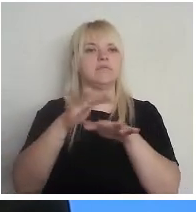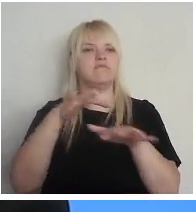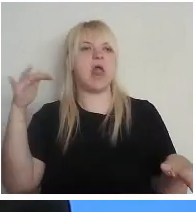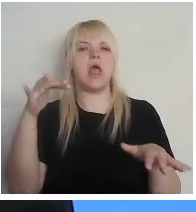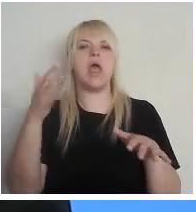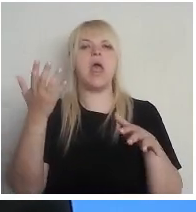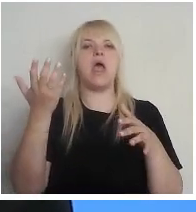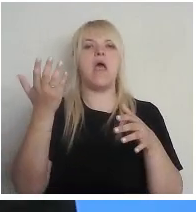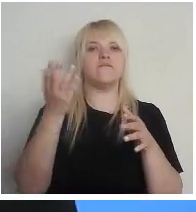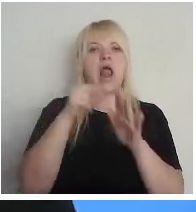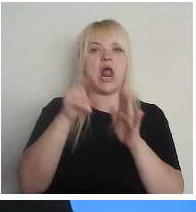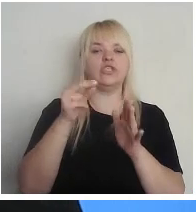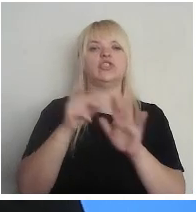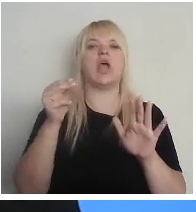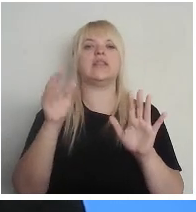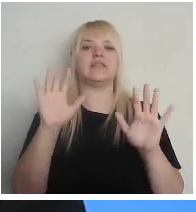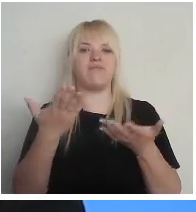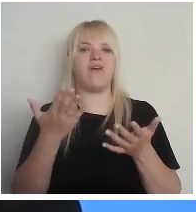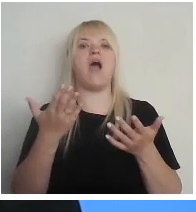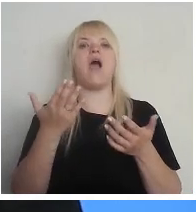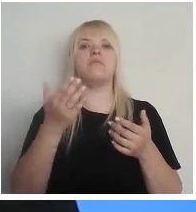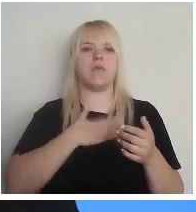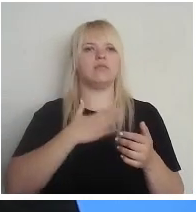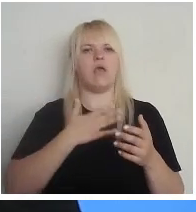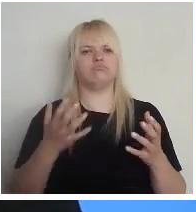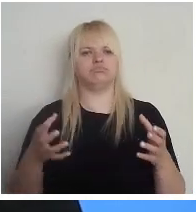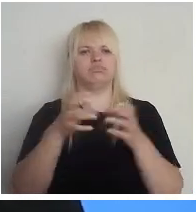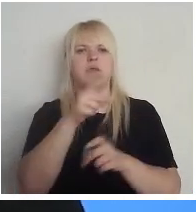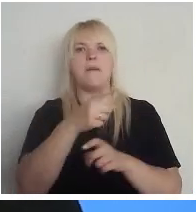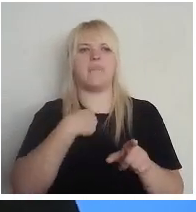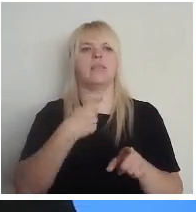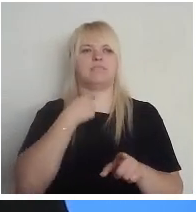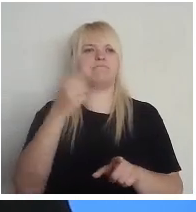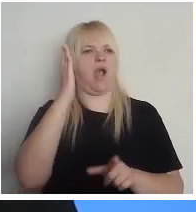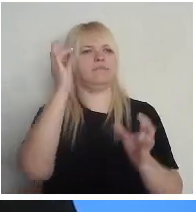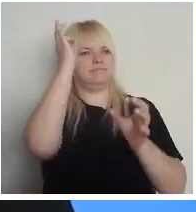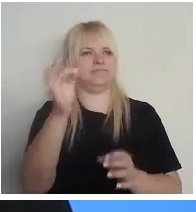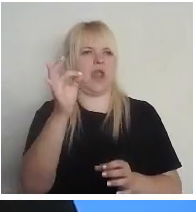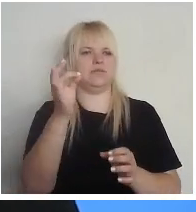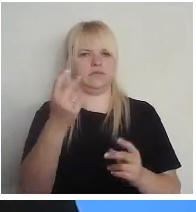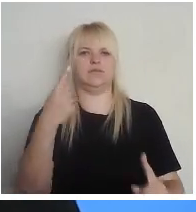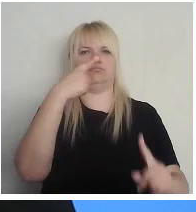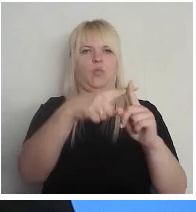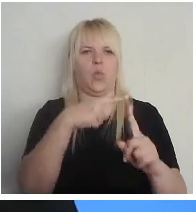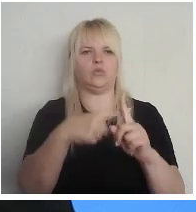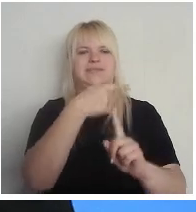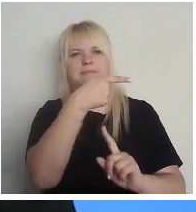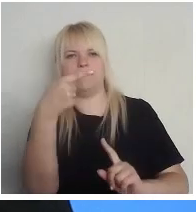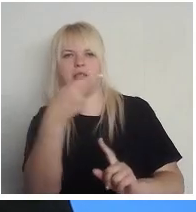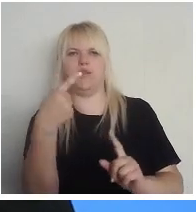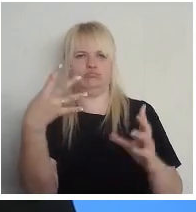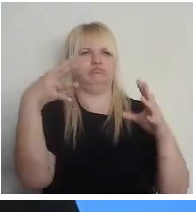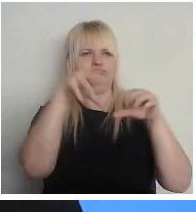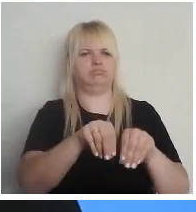vēlēšanās vai kādā referendumā, ka mana balss ir pareizi saskaitīta un aizgājusi ar visiem plusiņiem un svītrojumiem īstījiem